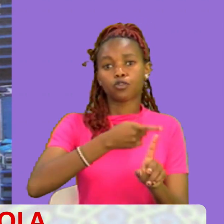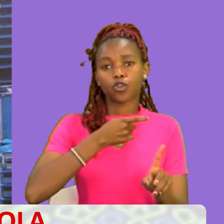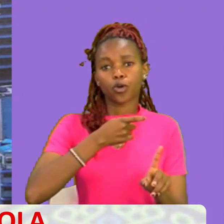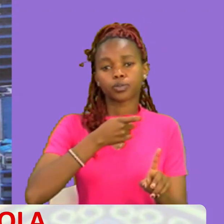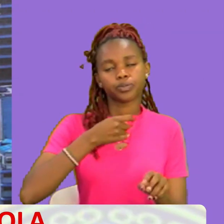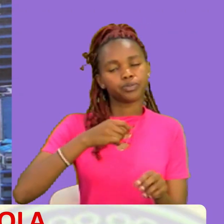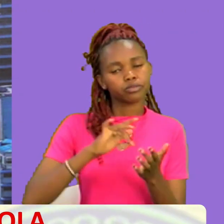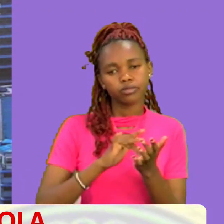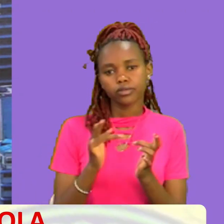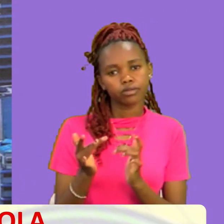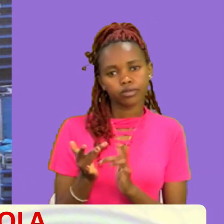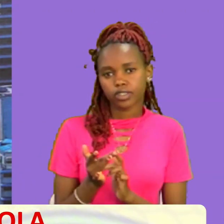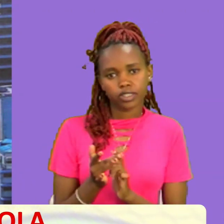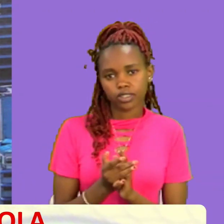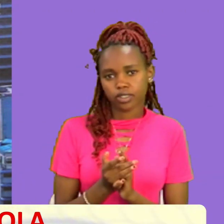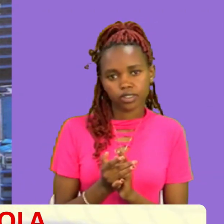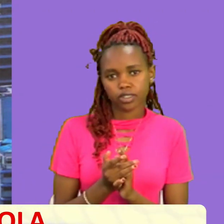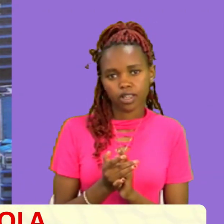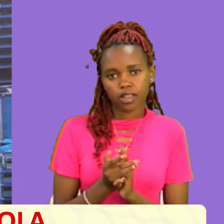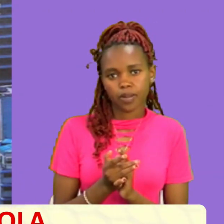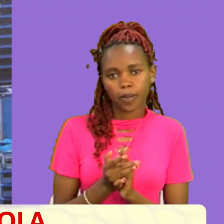Ampuno zitaji duniani Zi watika mikone ya mungu